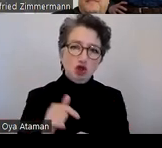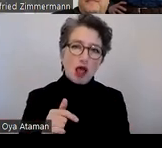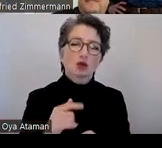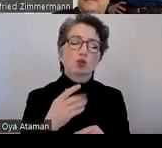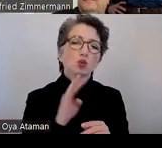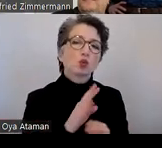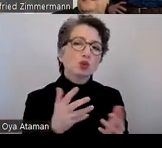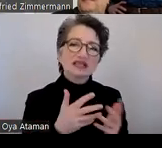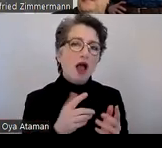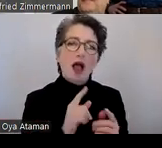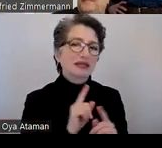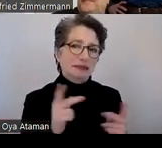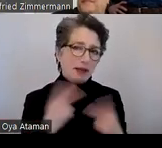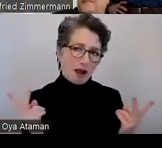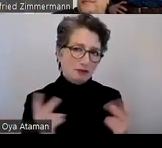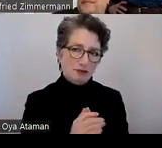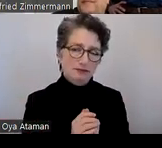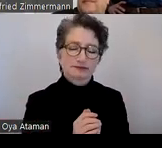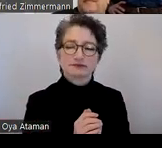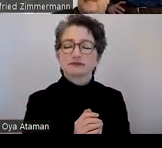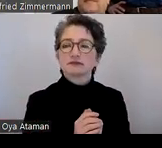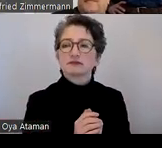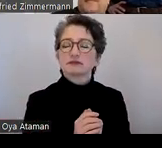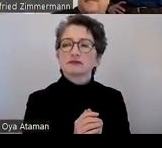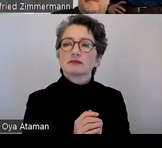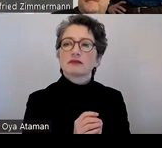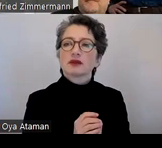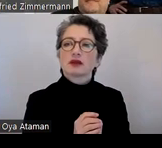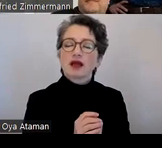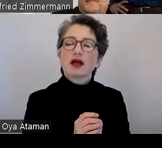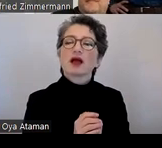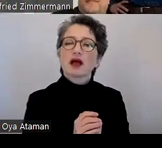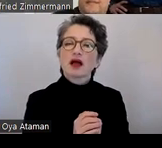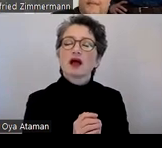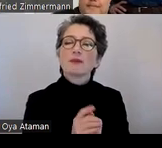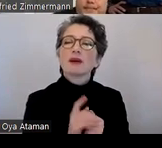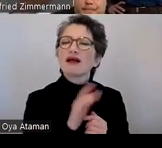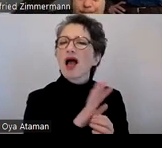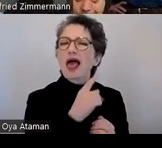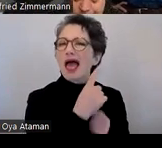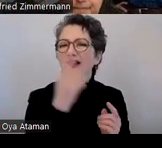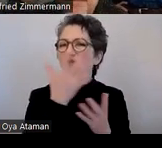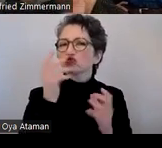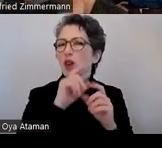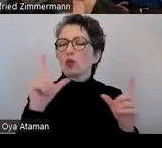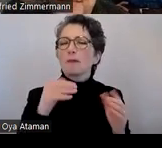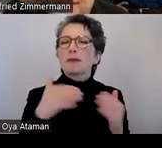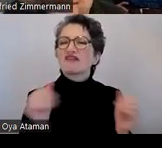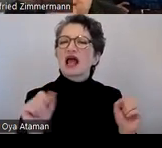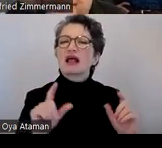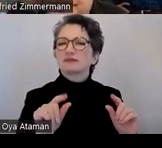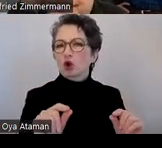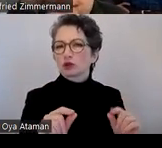ist gar nicht groß bekannt und die haben halt alle ihre eigenen Vorstellungen was Barrierefreiheit heißt